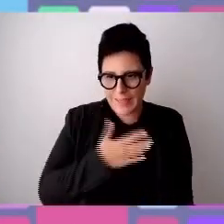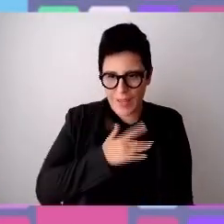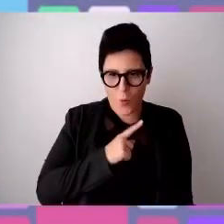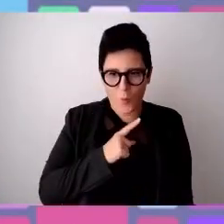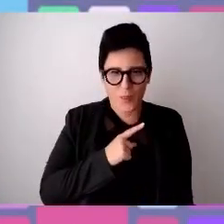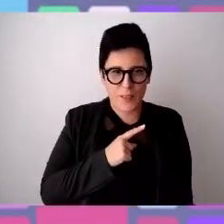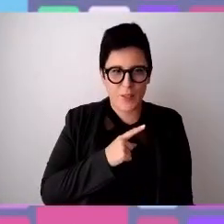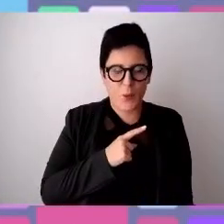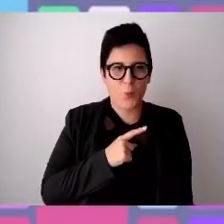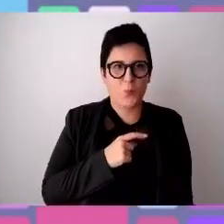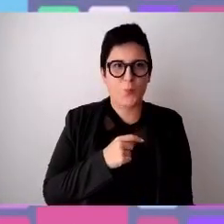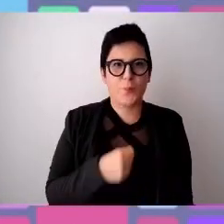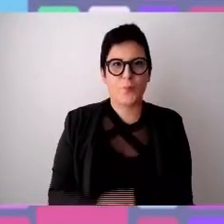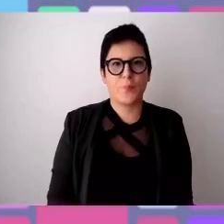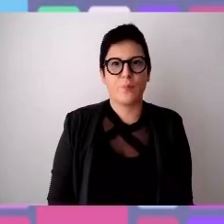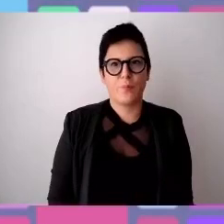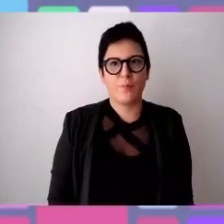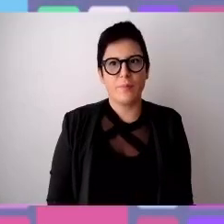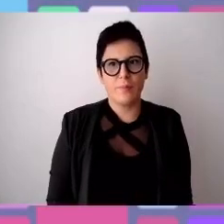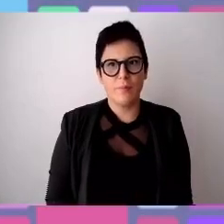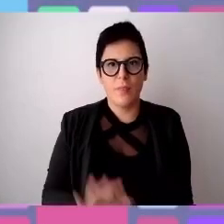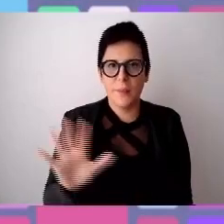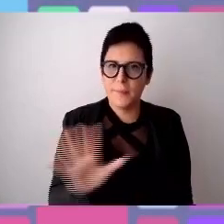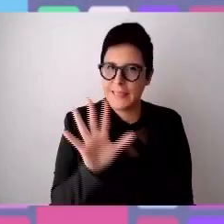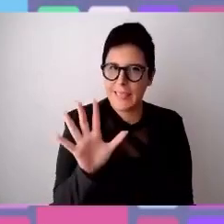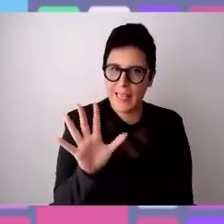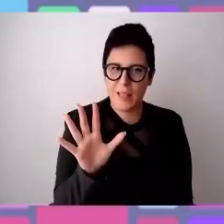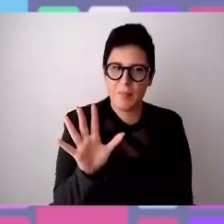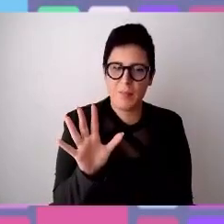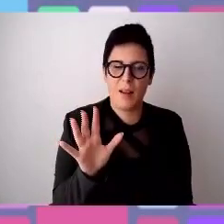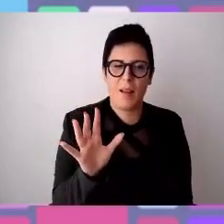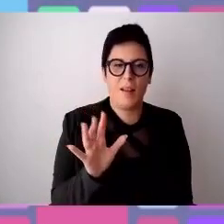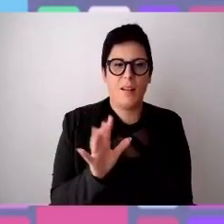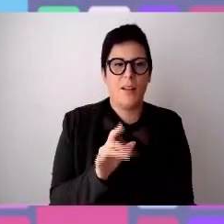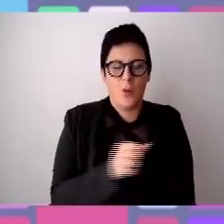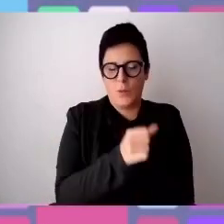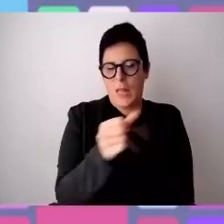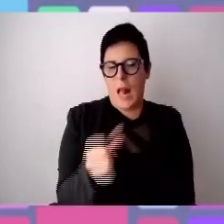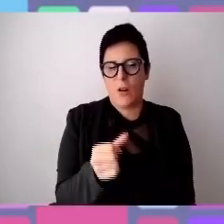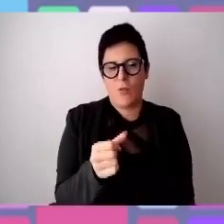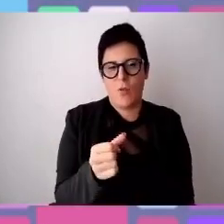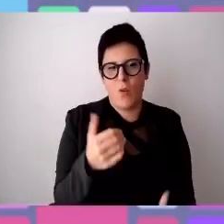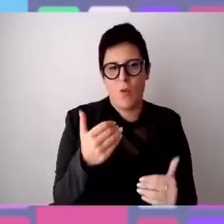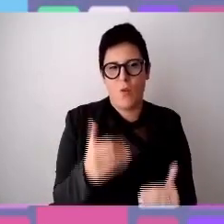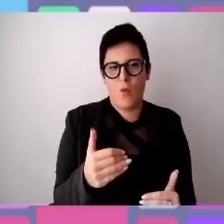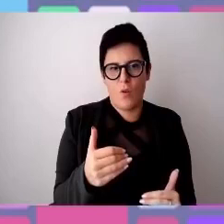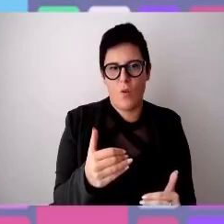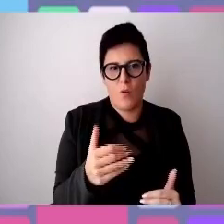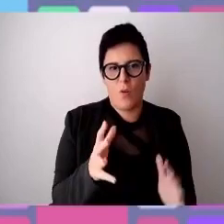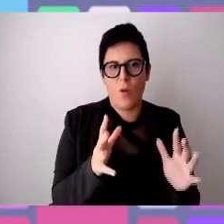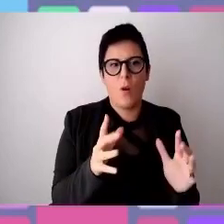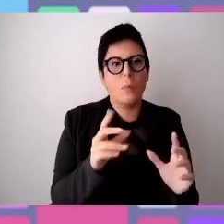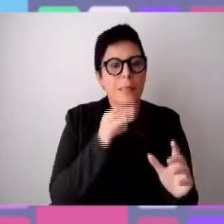testimonianze, la sensazione che il grande successo quest'anno particolare per l'Italia di grandi successi,